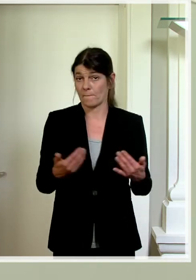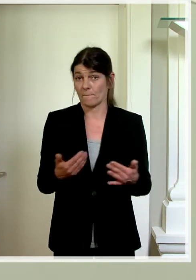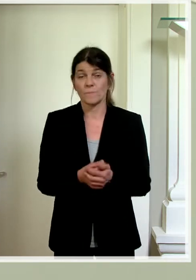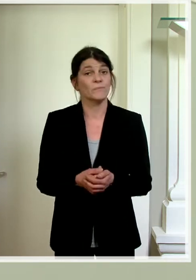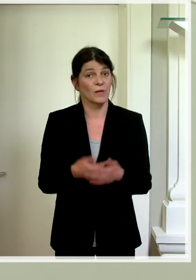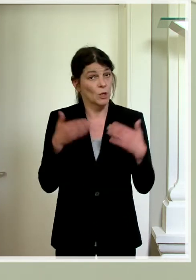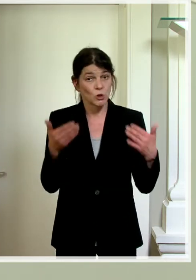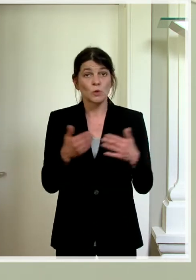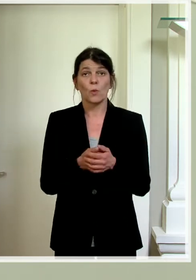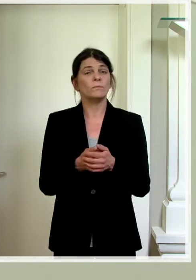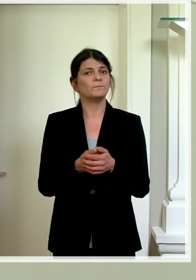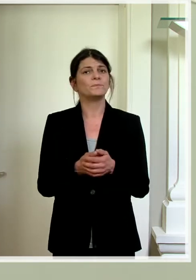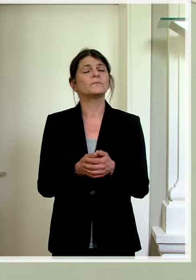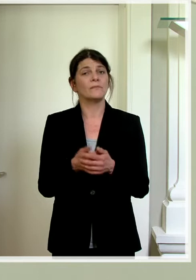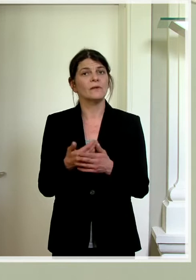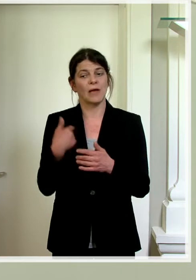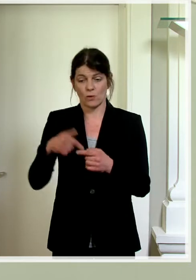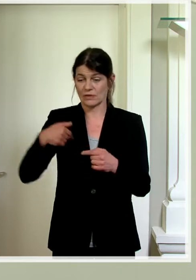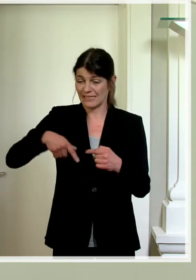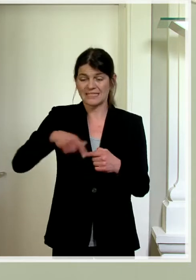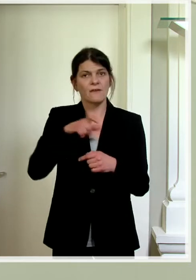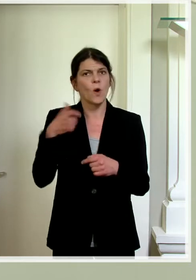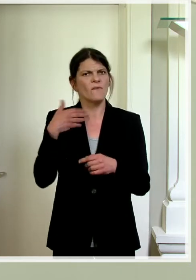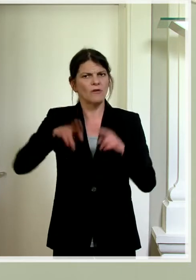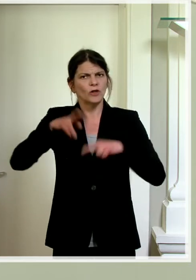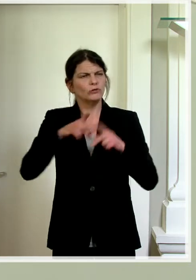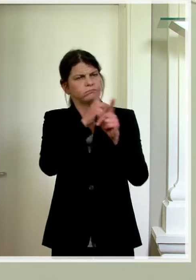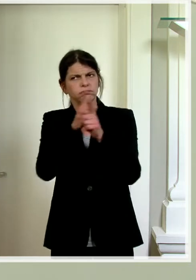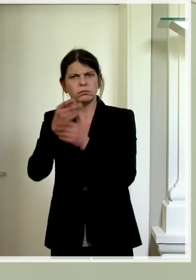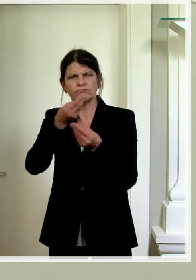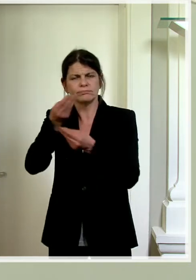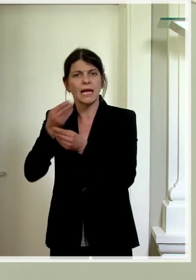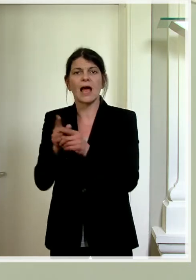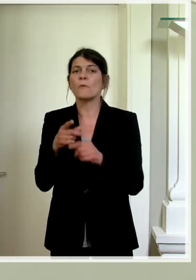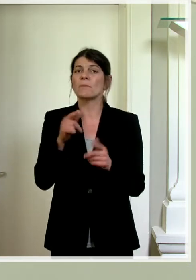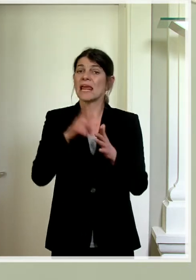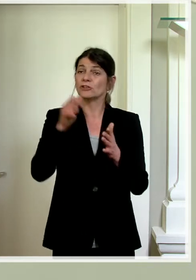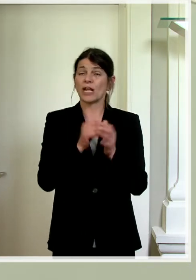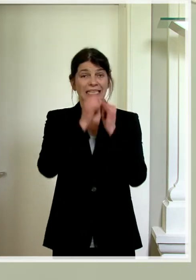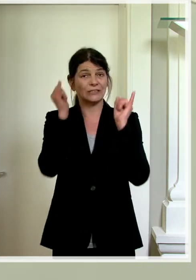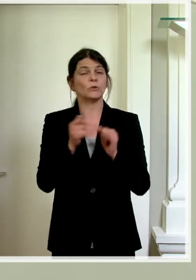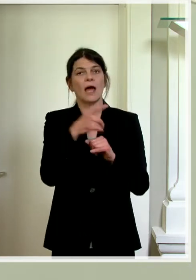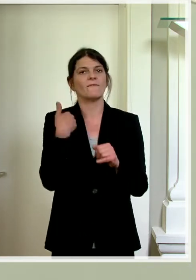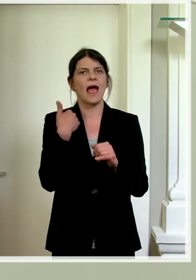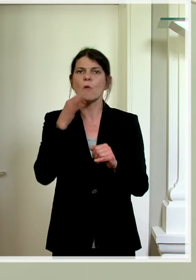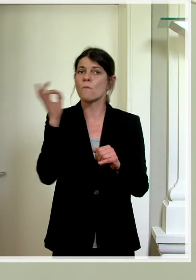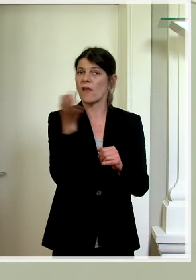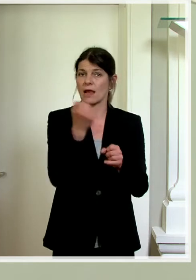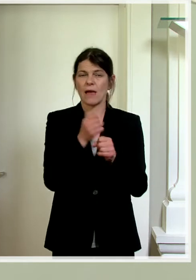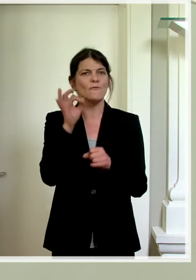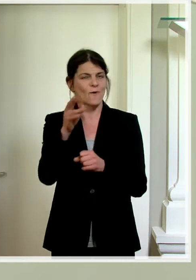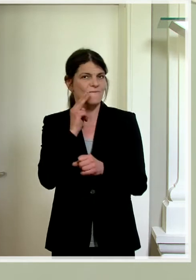diesem Hintergrund haben wir auch diese Woche verschiedene Gespräche geführt und mit dem Lichtenstein-Institut eine Befragung bei den Unternehmen